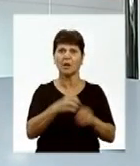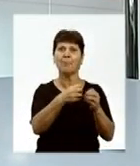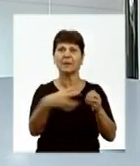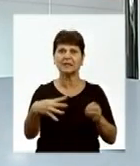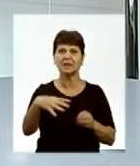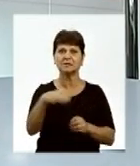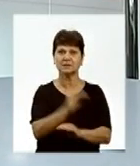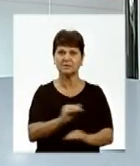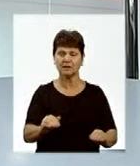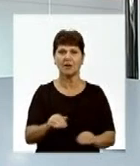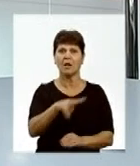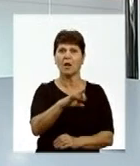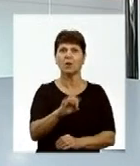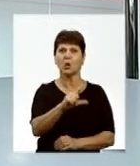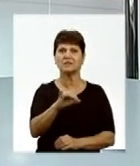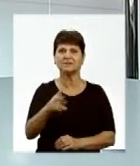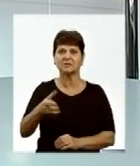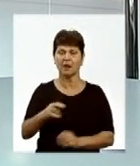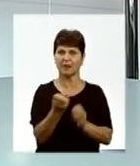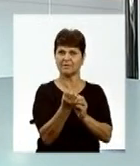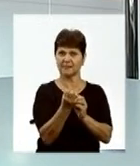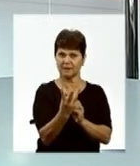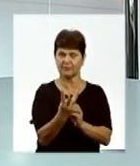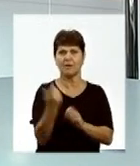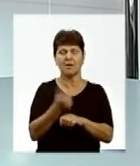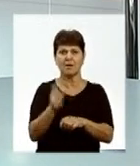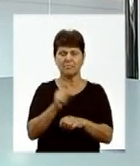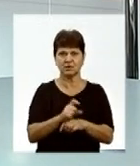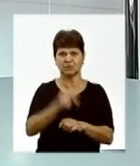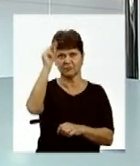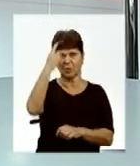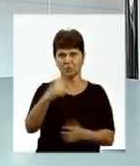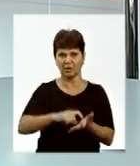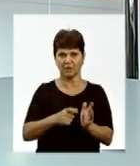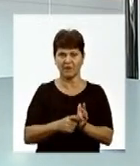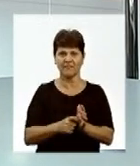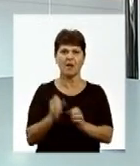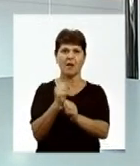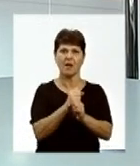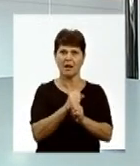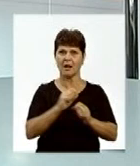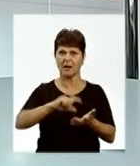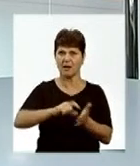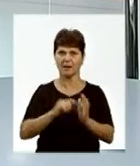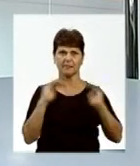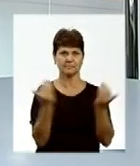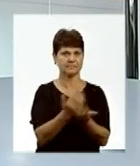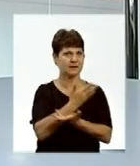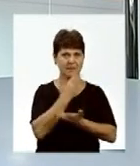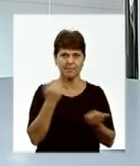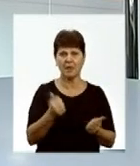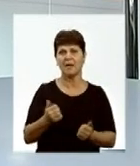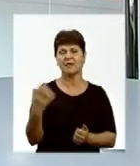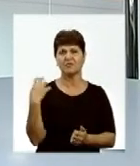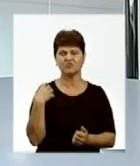учнів, у Лозівській – 13, більшість з них навчалися в одному класі. На карантин заклади не закривають. За словами начальниці